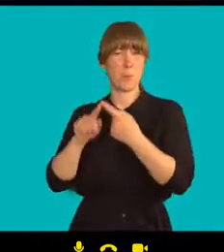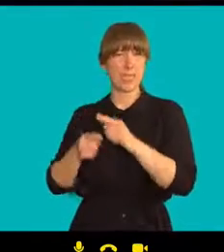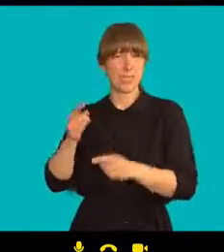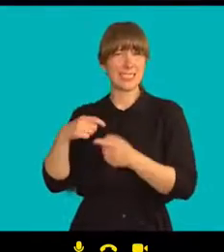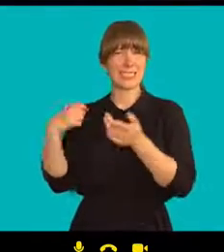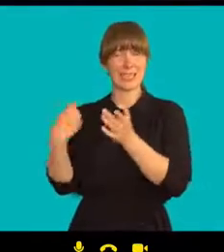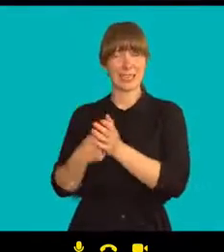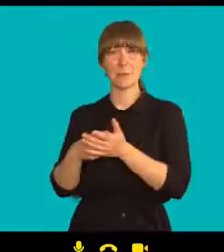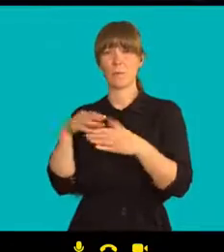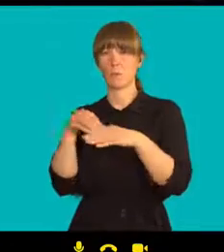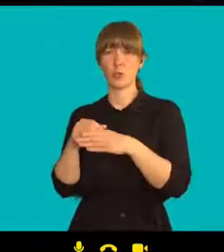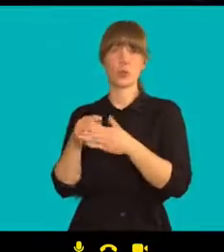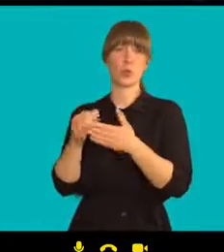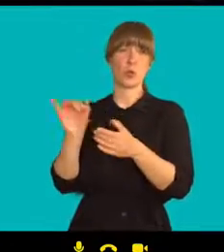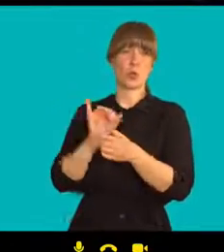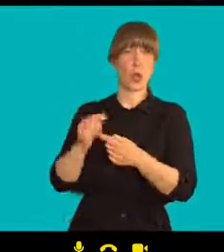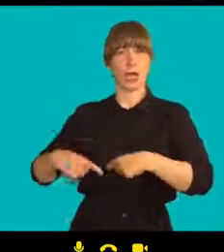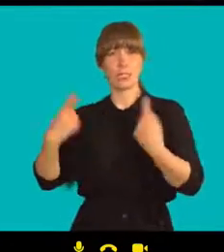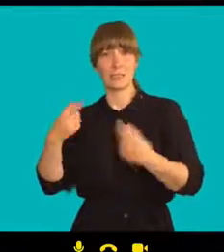jednotlivcích, o těch lidech.